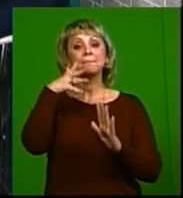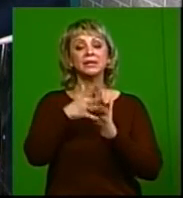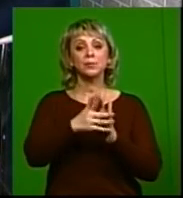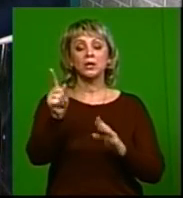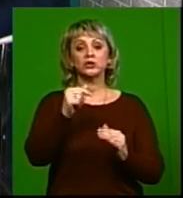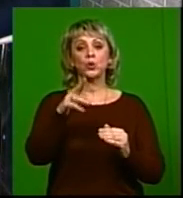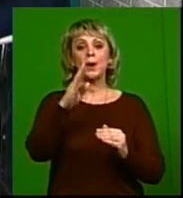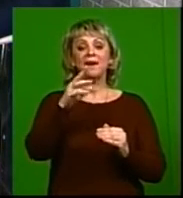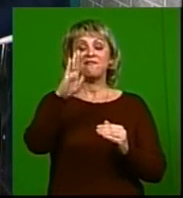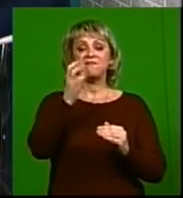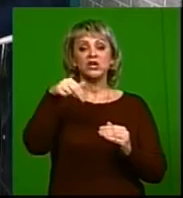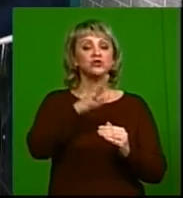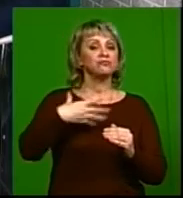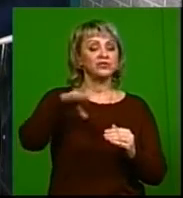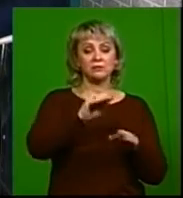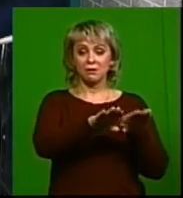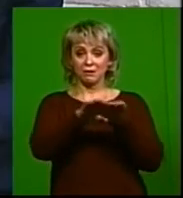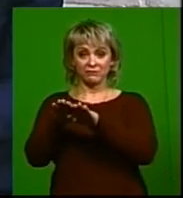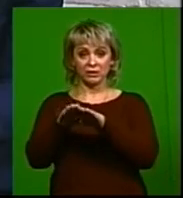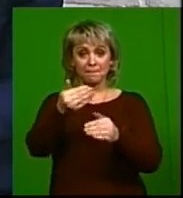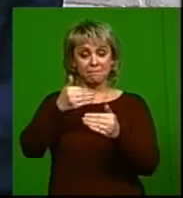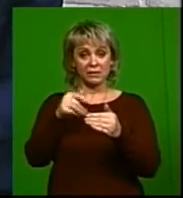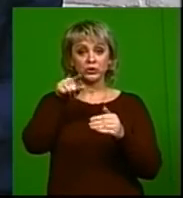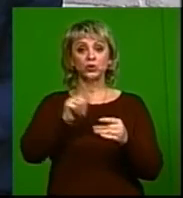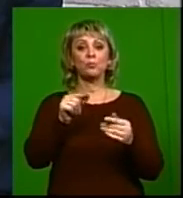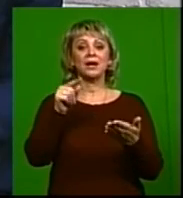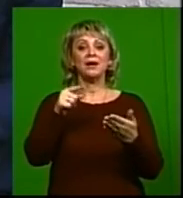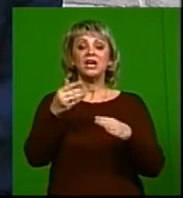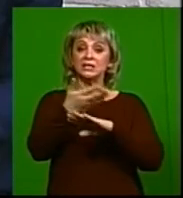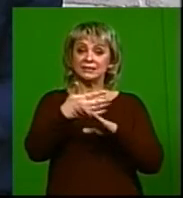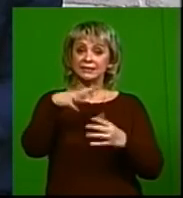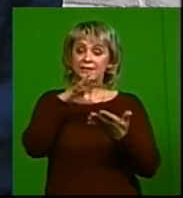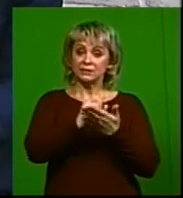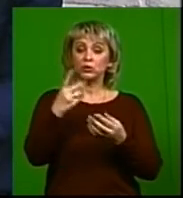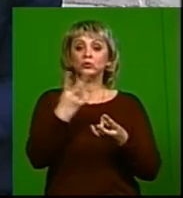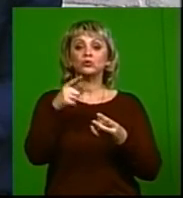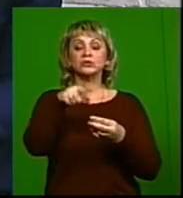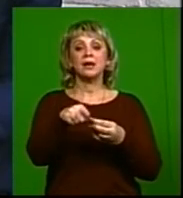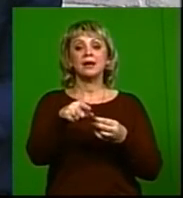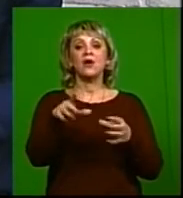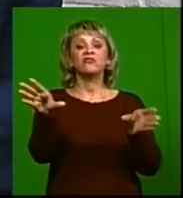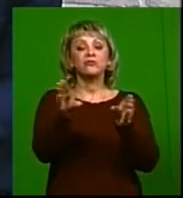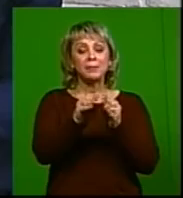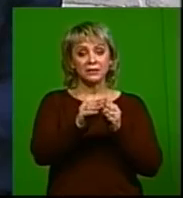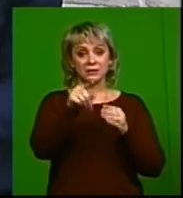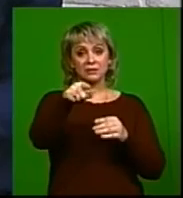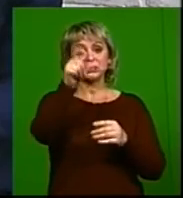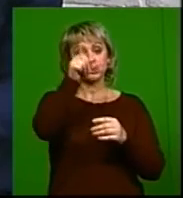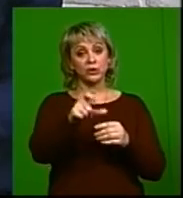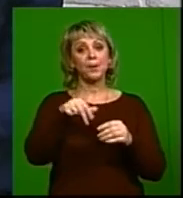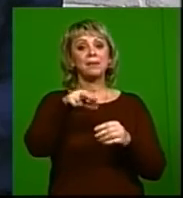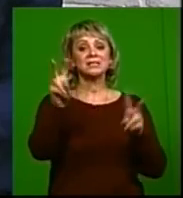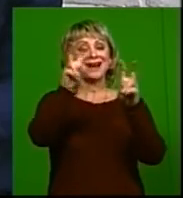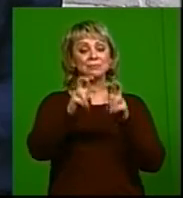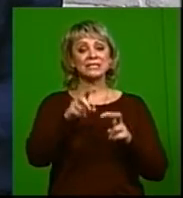что перед ВИЧ все уязвимы. И прежде чем вступать в какие-то интимные отношения, стоит вместе с партнёром пойти